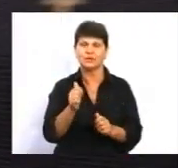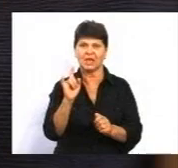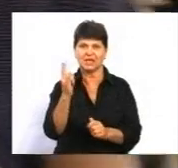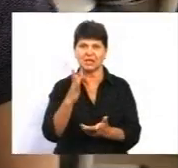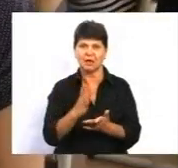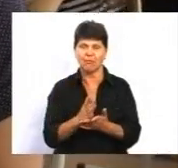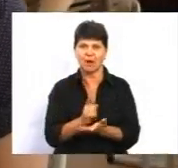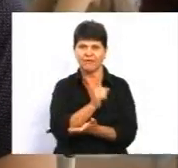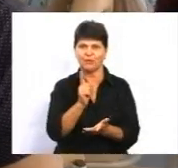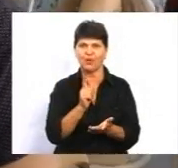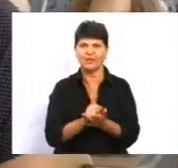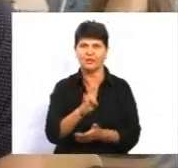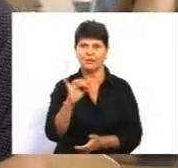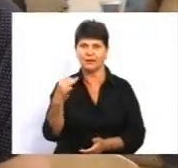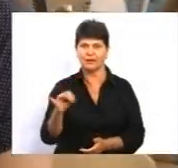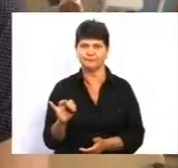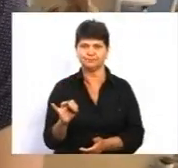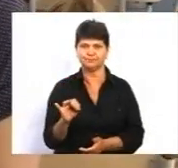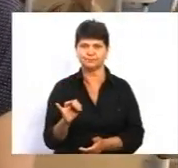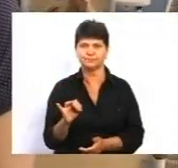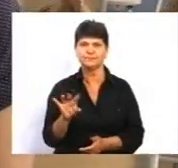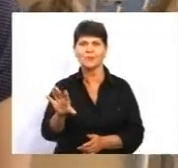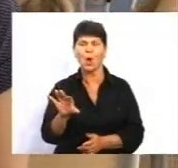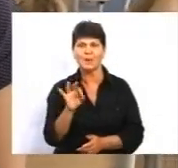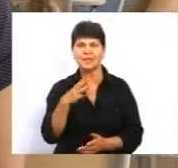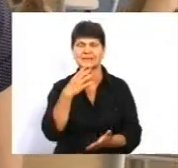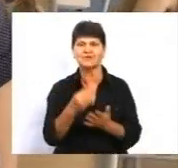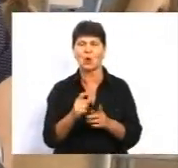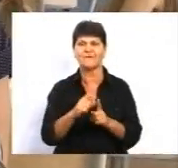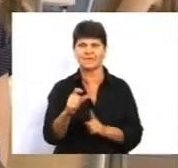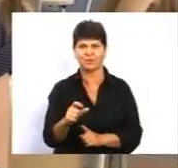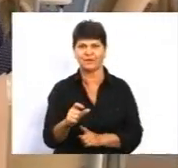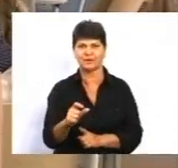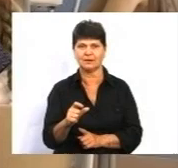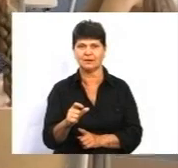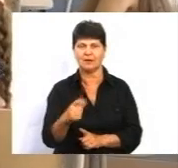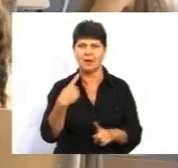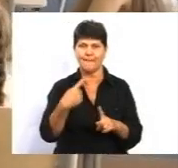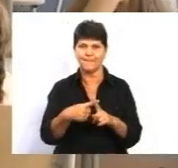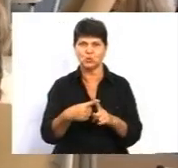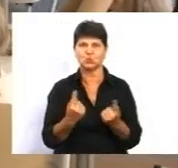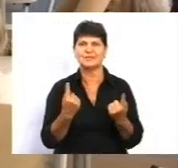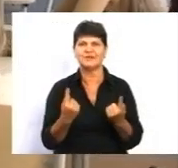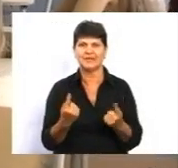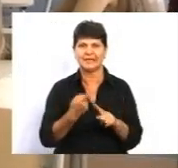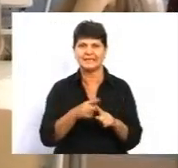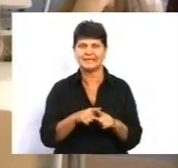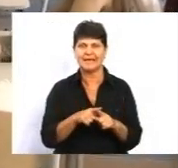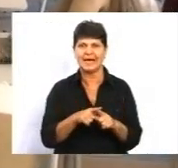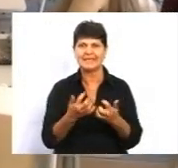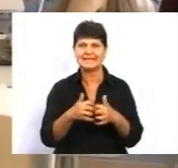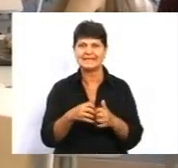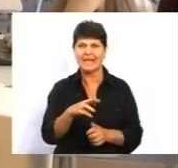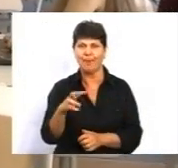відповідно обрати свою відповідь. Плюс великий цієї системи в тому, що